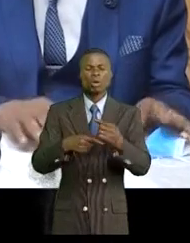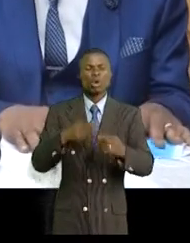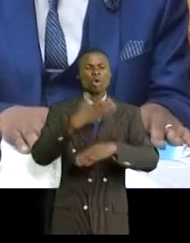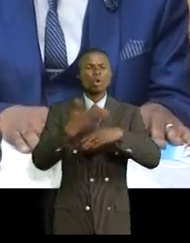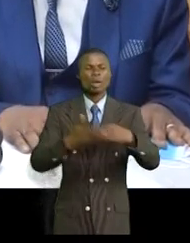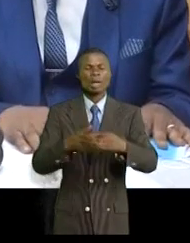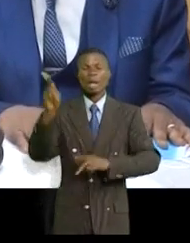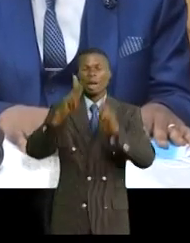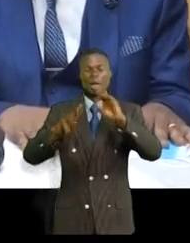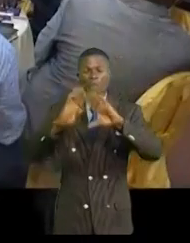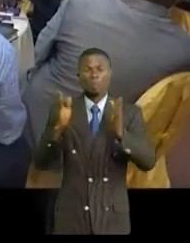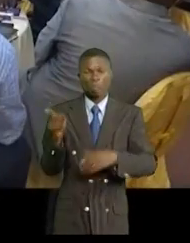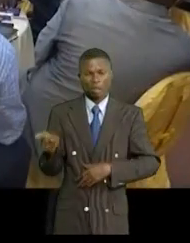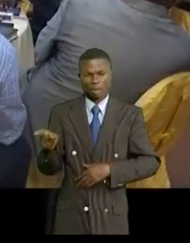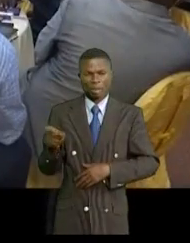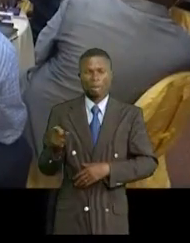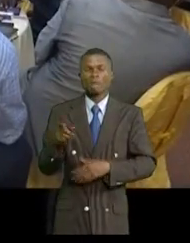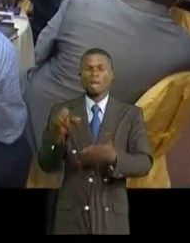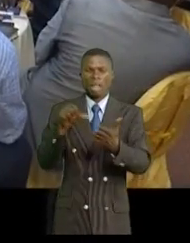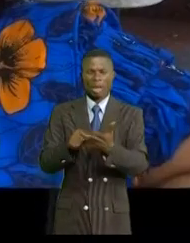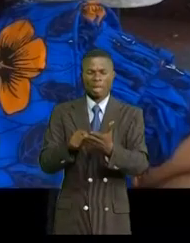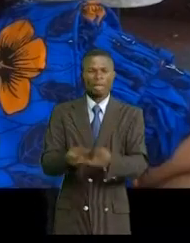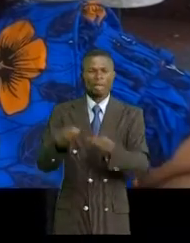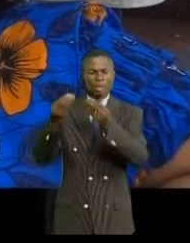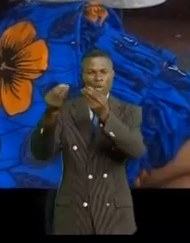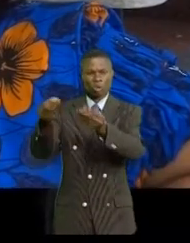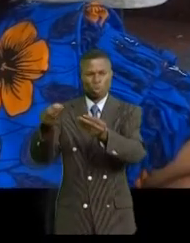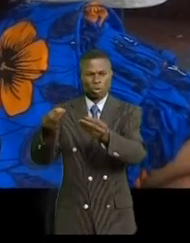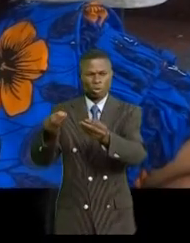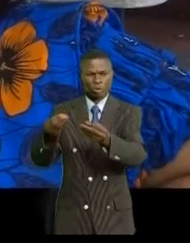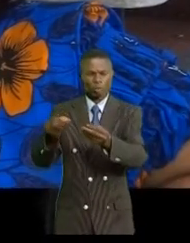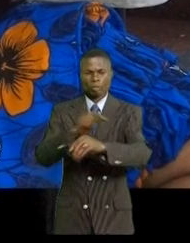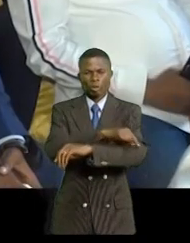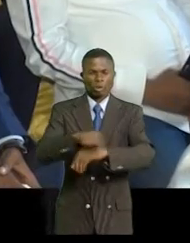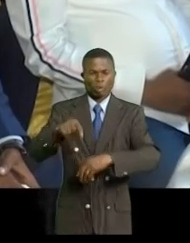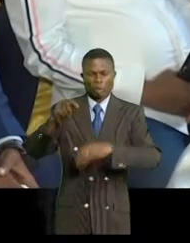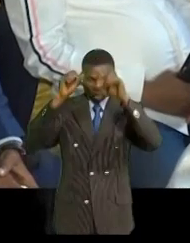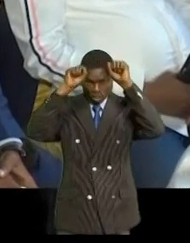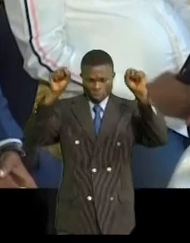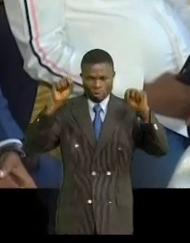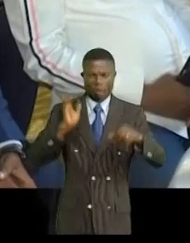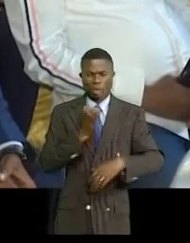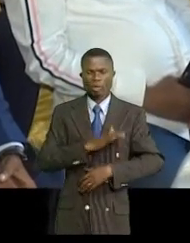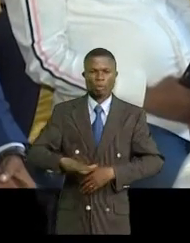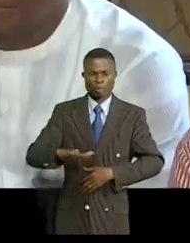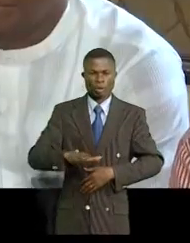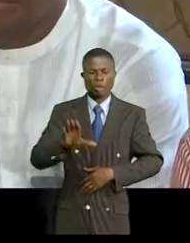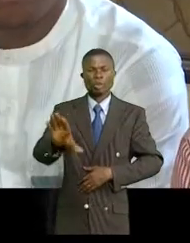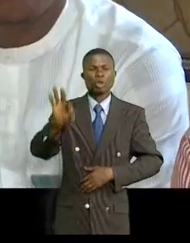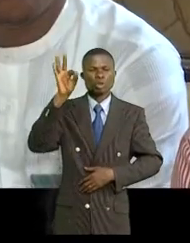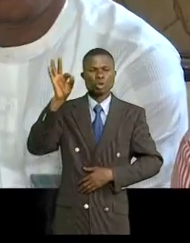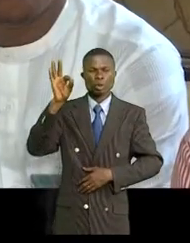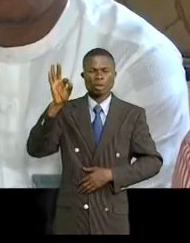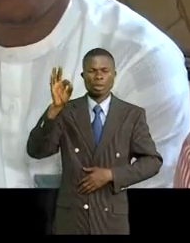ressortissants des Khabaya Kamuanga ont rédigé une feuille de route destinée au cabinet du président de la République. Le choix a été